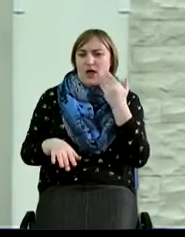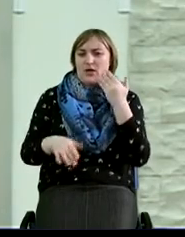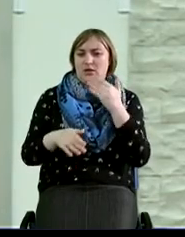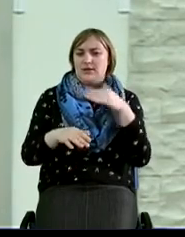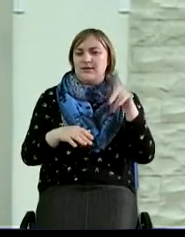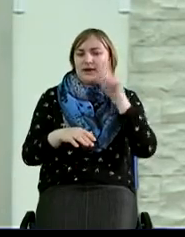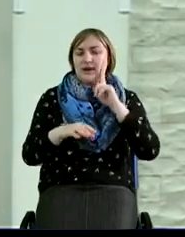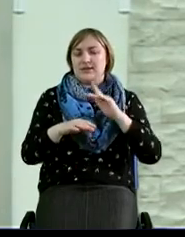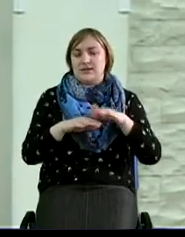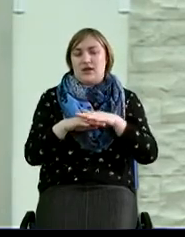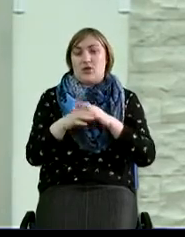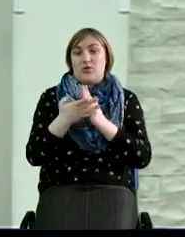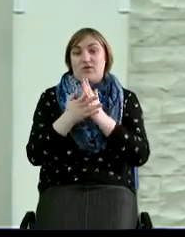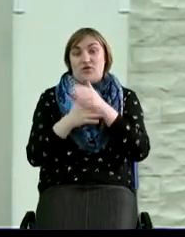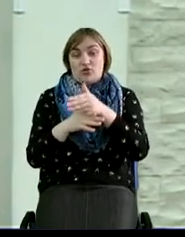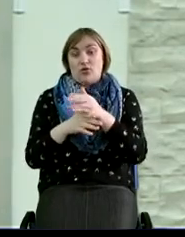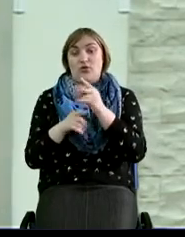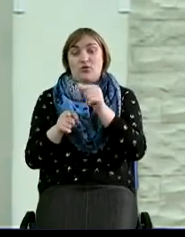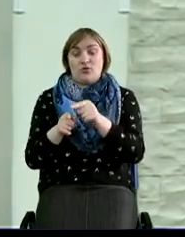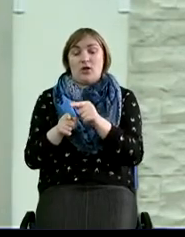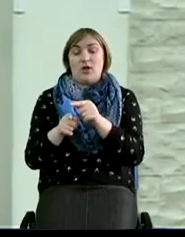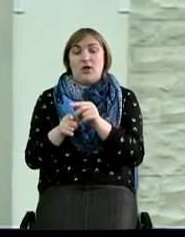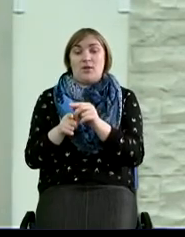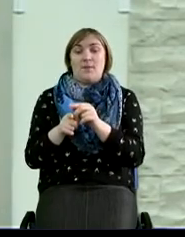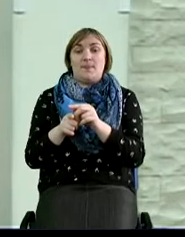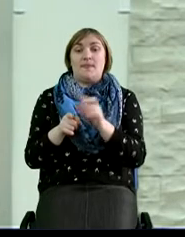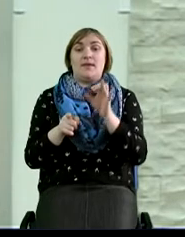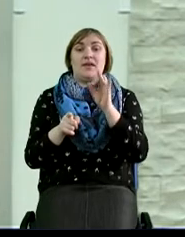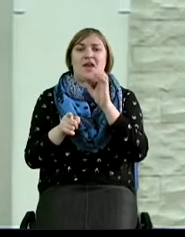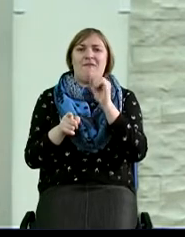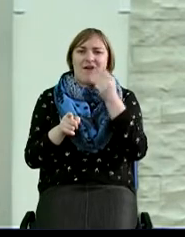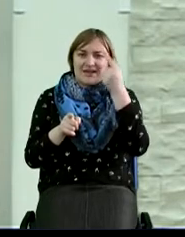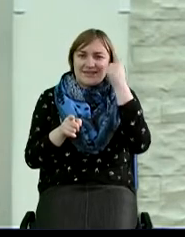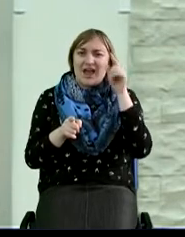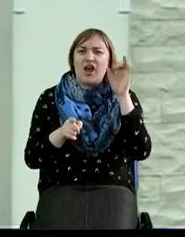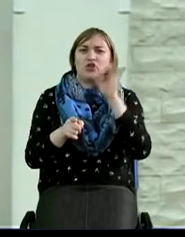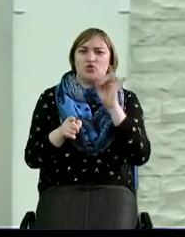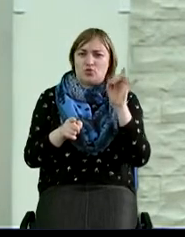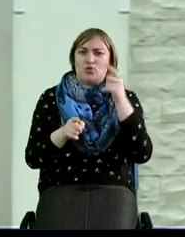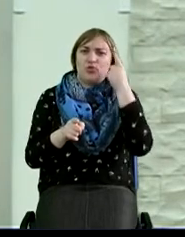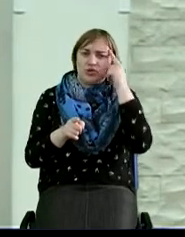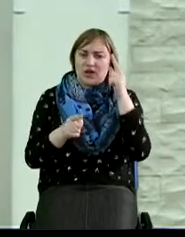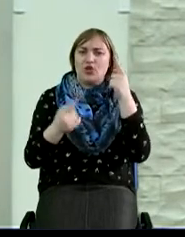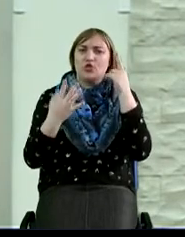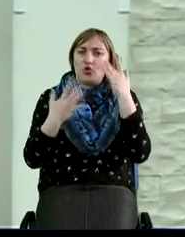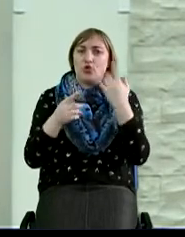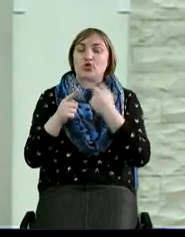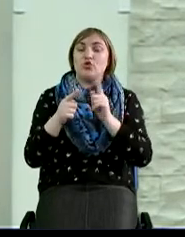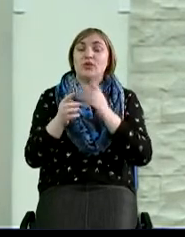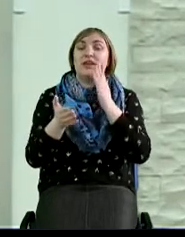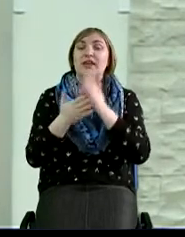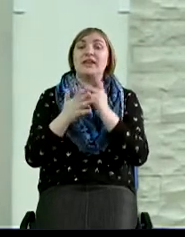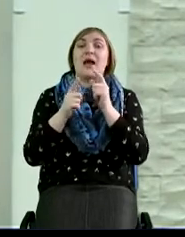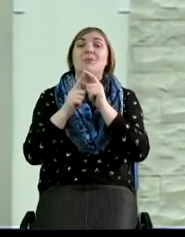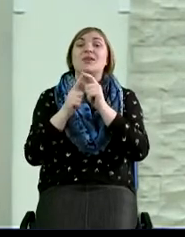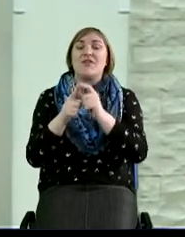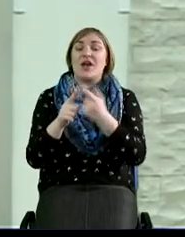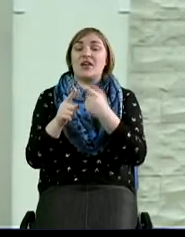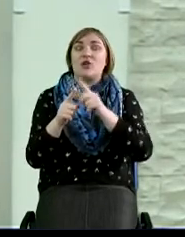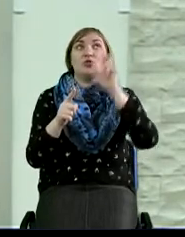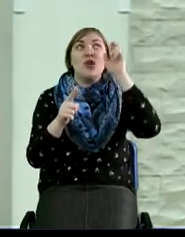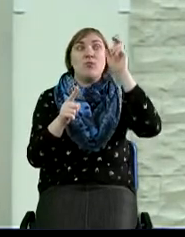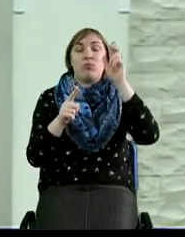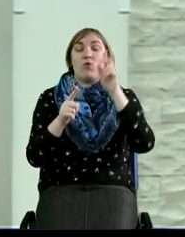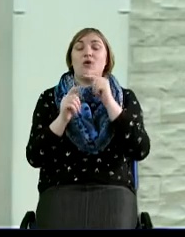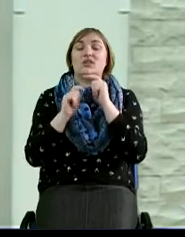народ израильский, но все равно он знает эту всю историю, он знает четко, что это есть обетование, которое Бог даровал